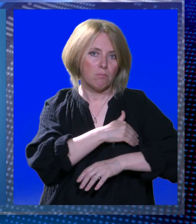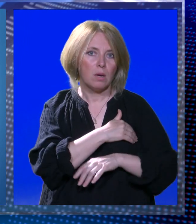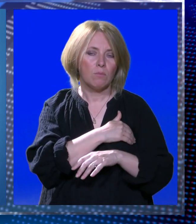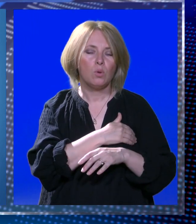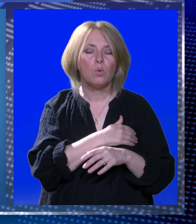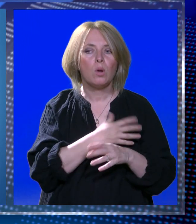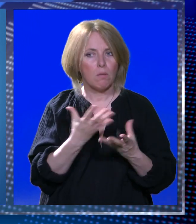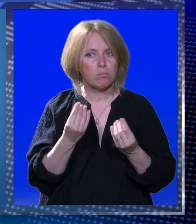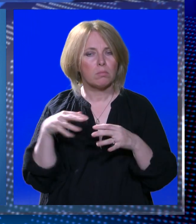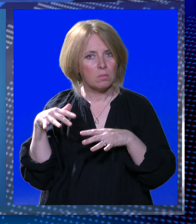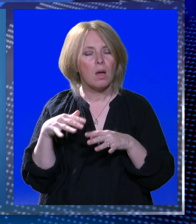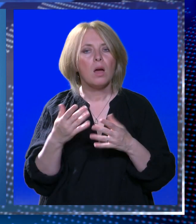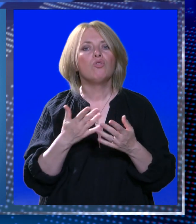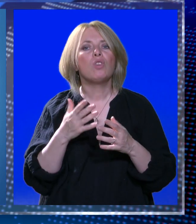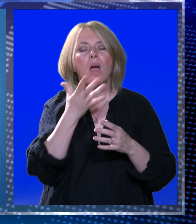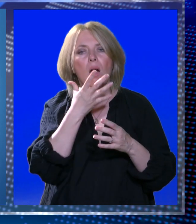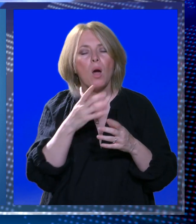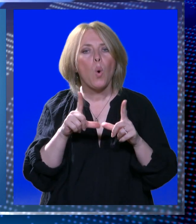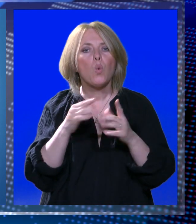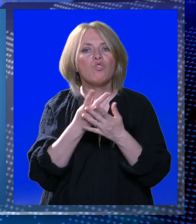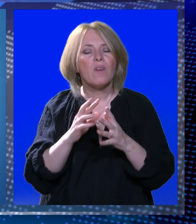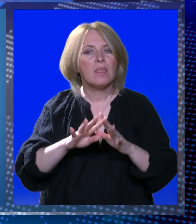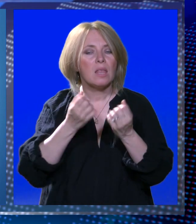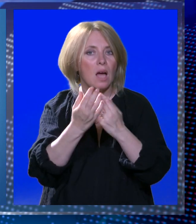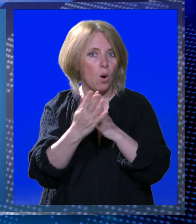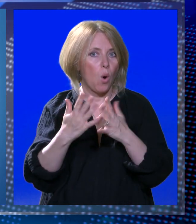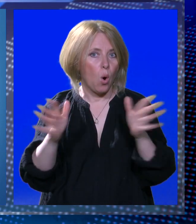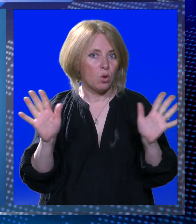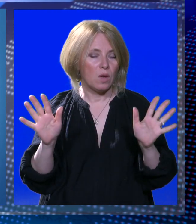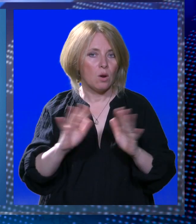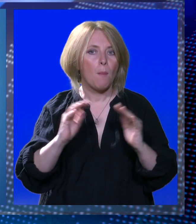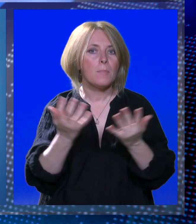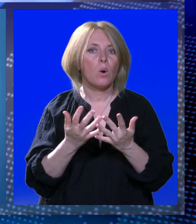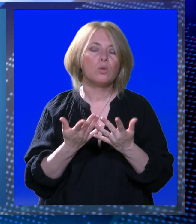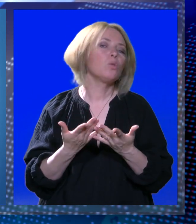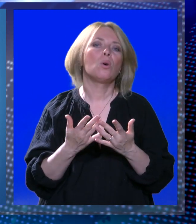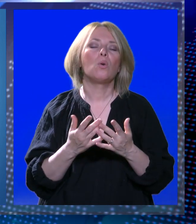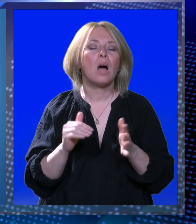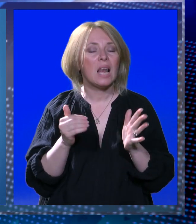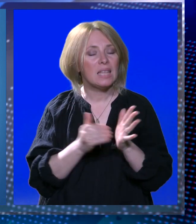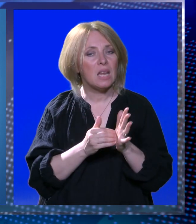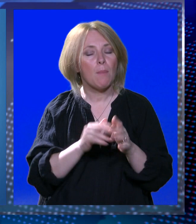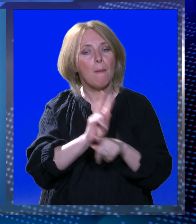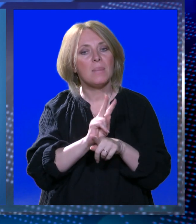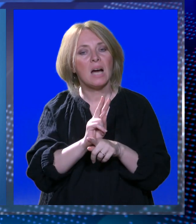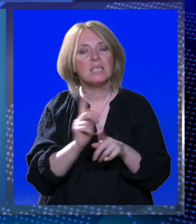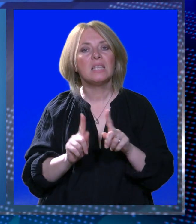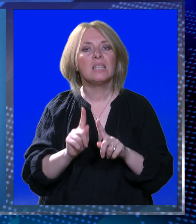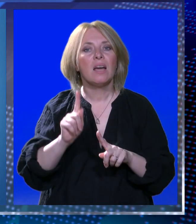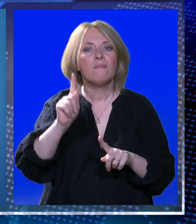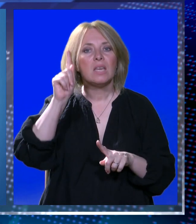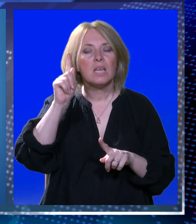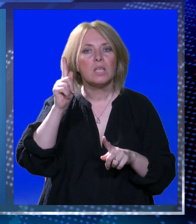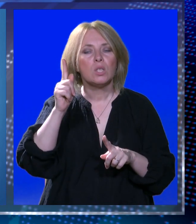mnogima će goditi boravak na otvorenom, što će povoljno utjecati na opće raspoloženje. Pri tome pozornost treba obratiti na